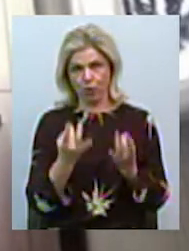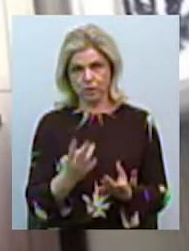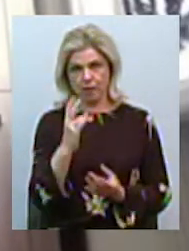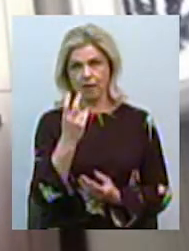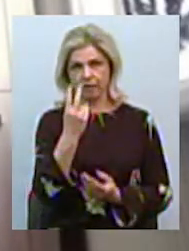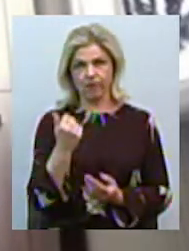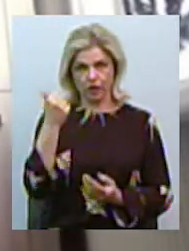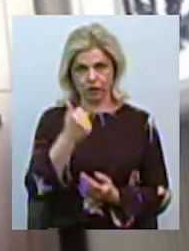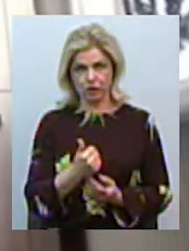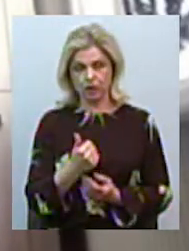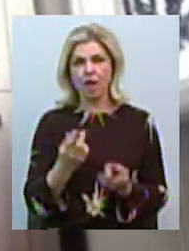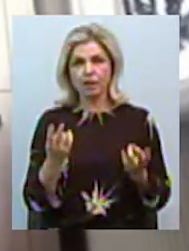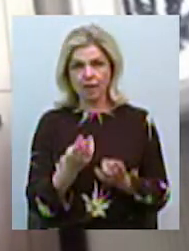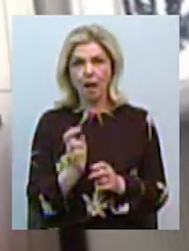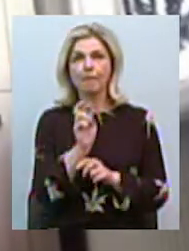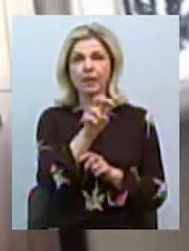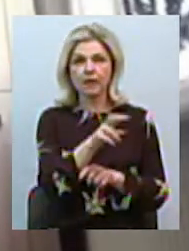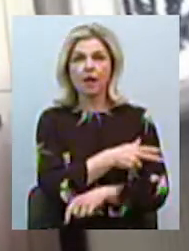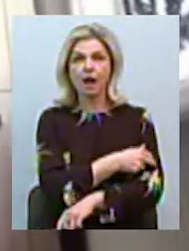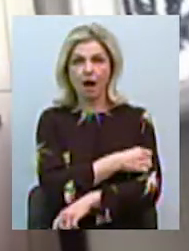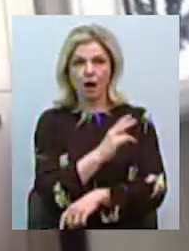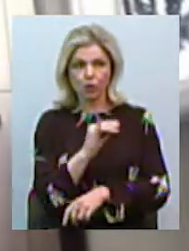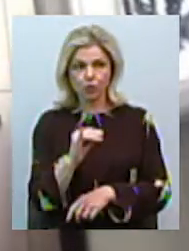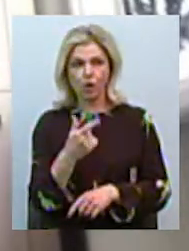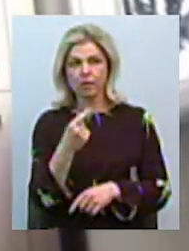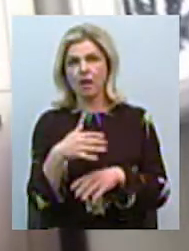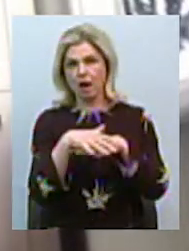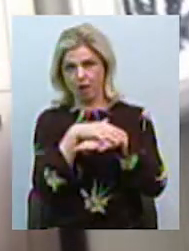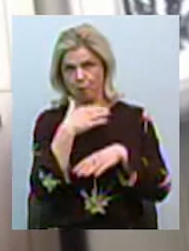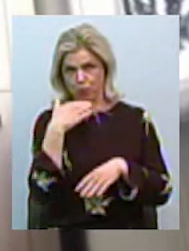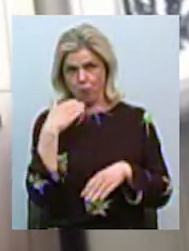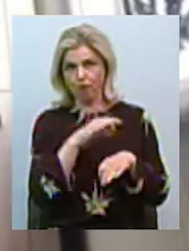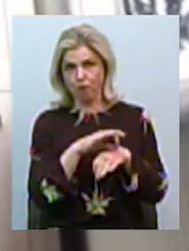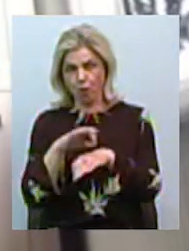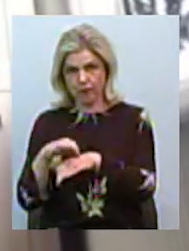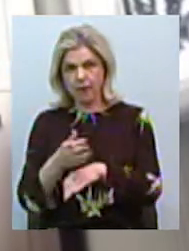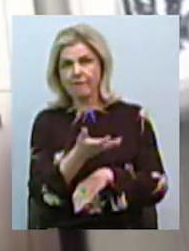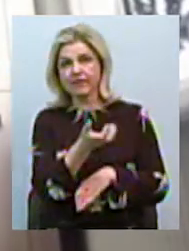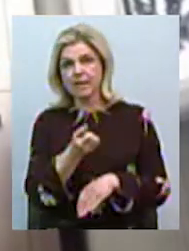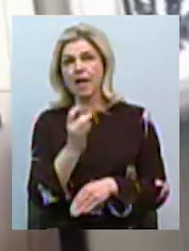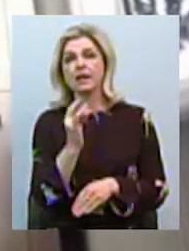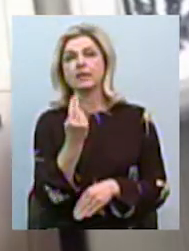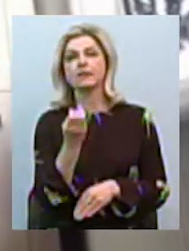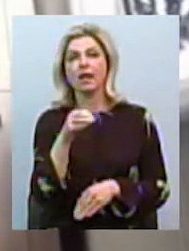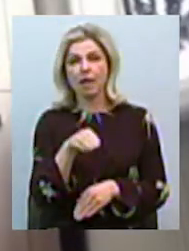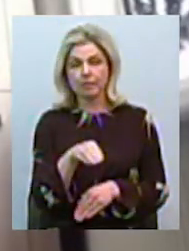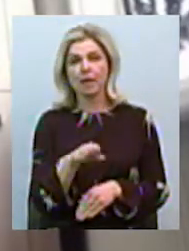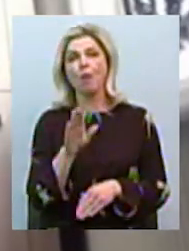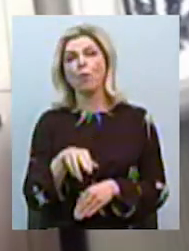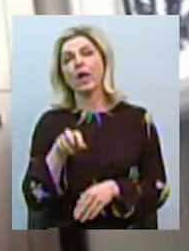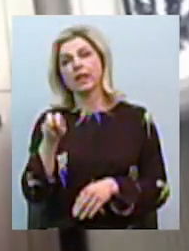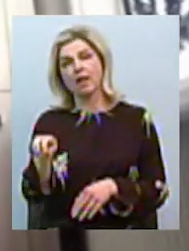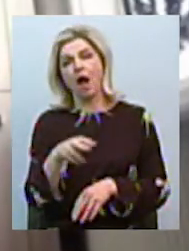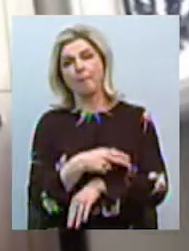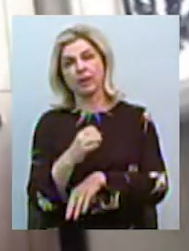тижні. Це треба піти в лікармі, купа хворих, взяти в лікаря рецепт, потім піти в аптеку,